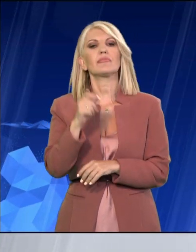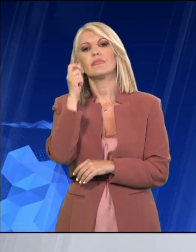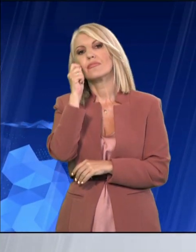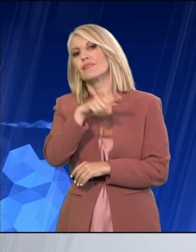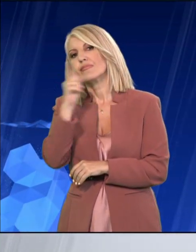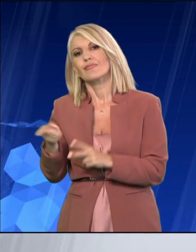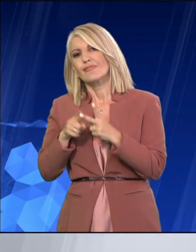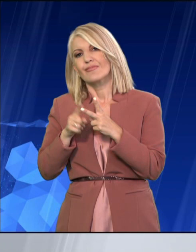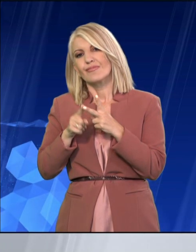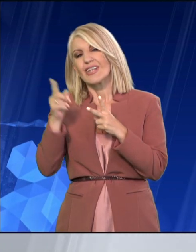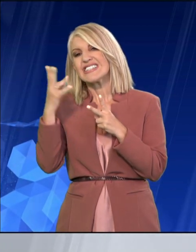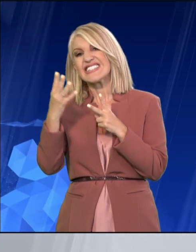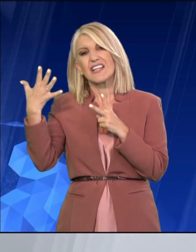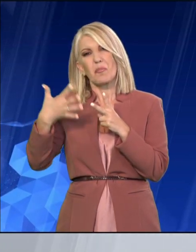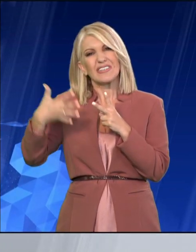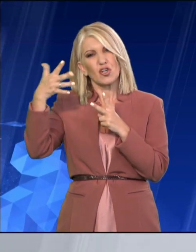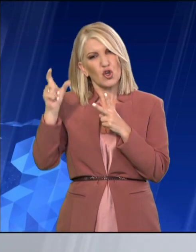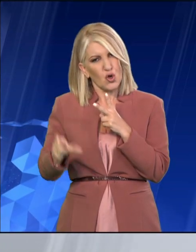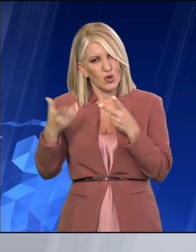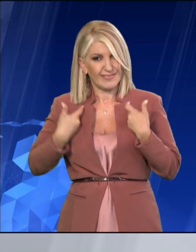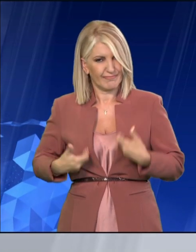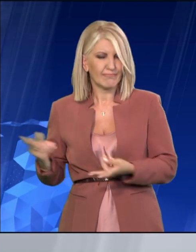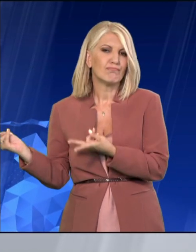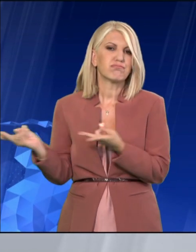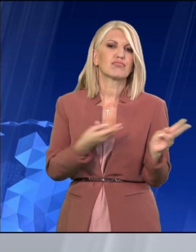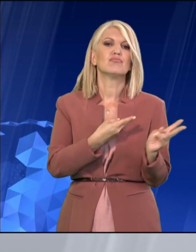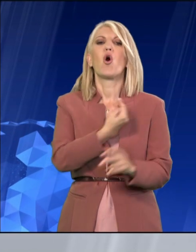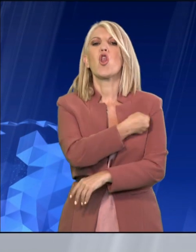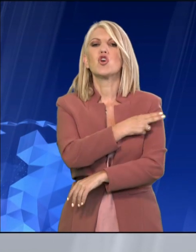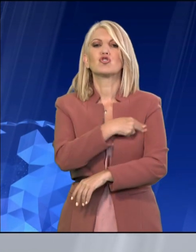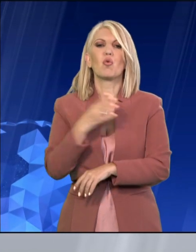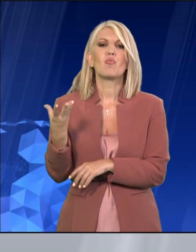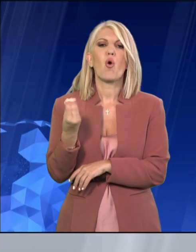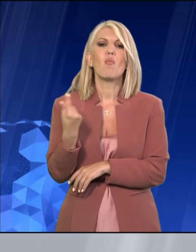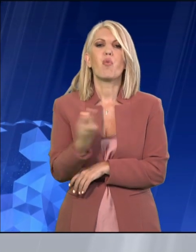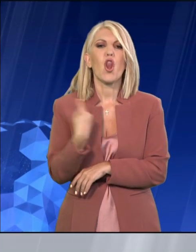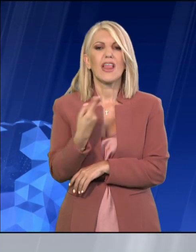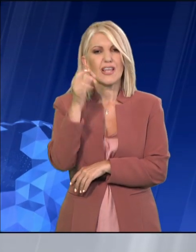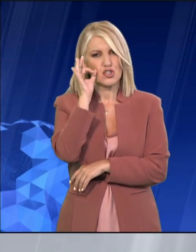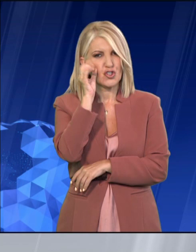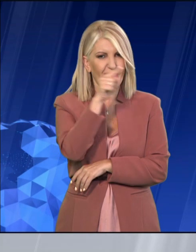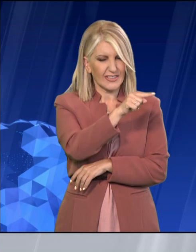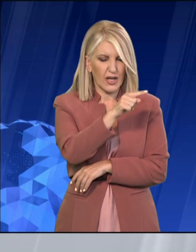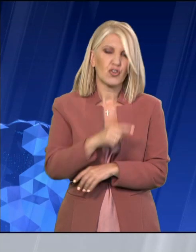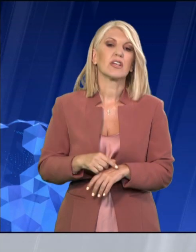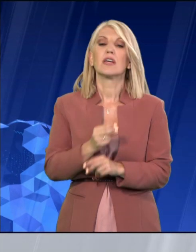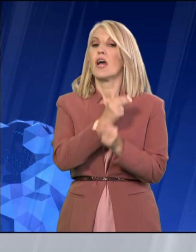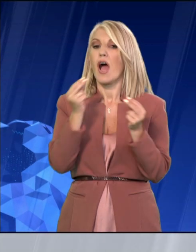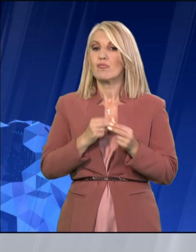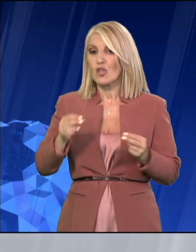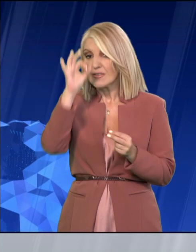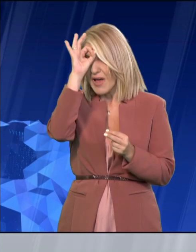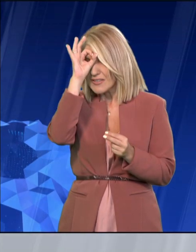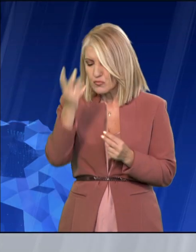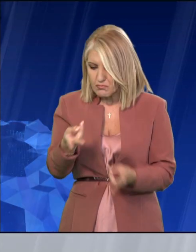συμπατριώτης του που τραυματίστηκε νοσηλεύεται στο νοσοκομείο Πολυγύρου. Οι αστυνομικοί συγκέντρωσαν από το σημείο 19 κάλλικες όπλου